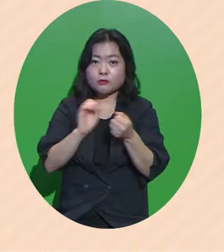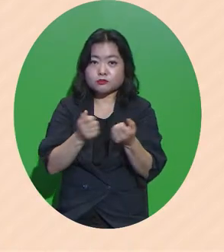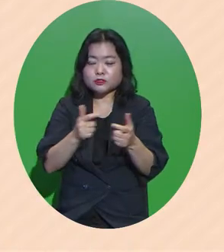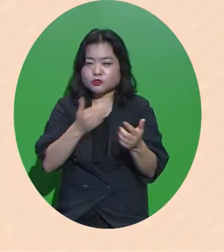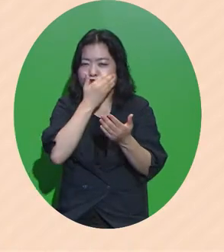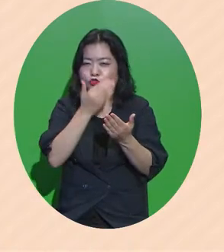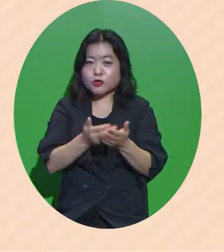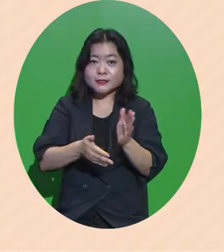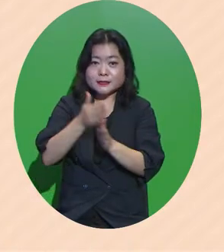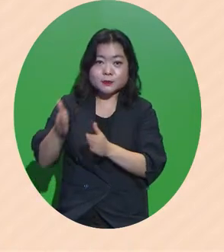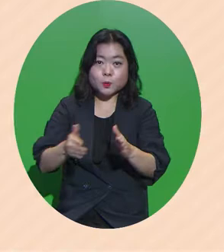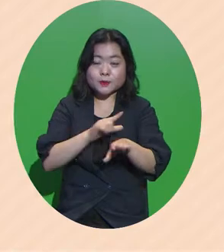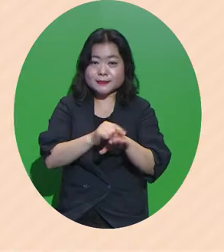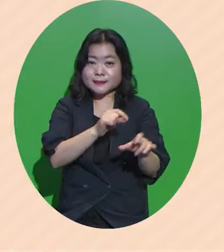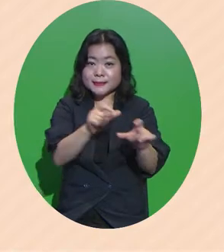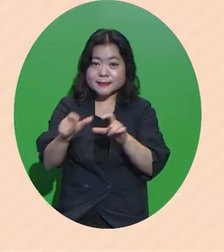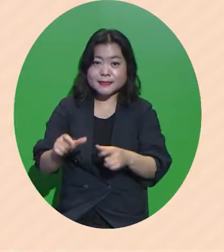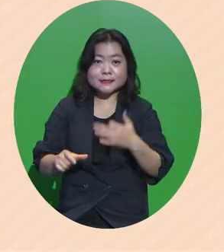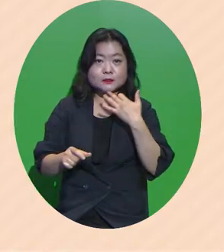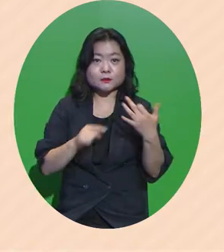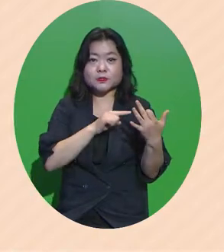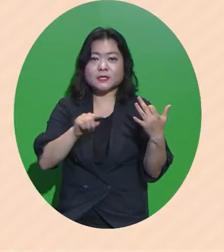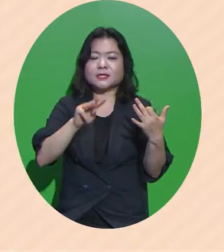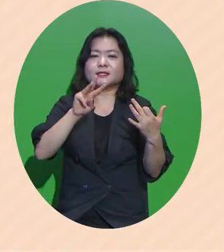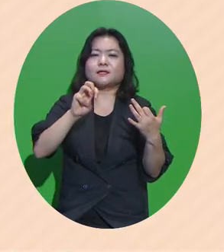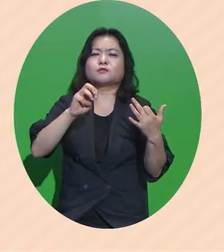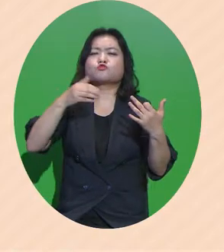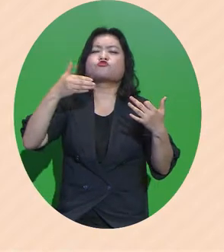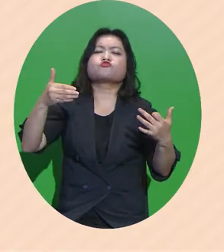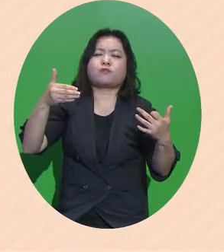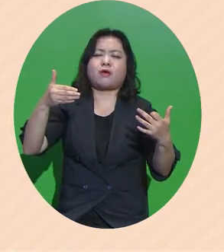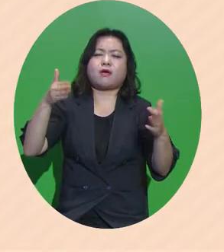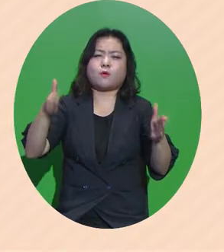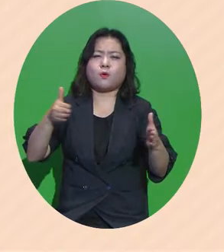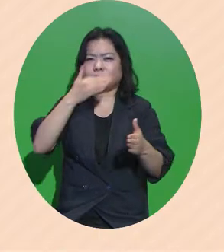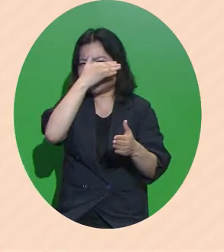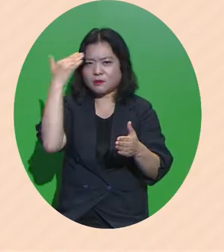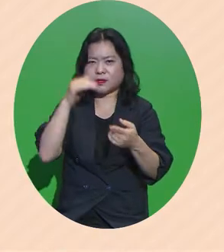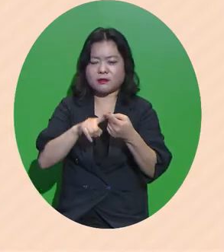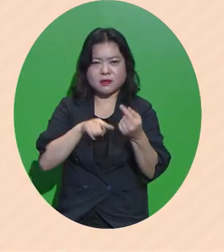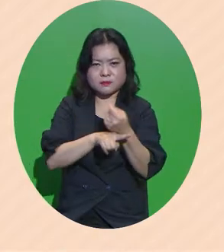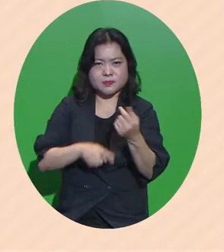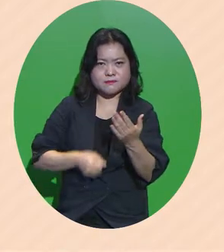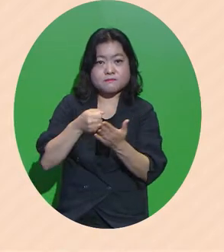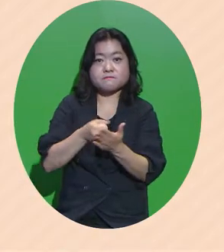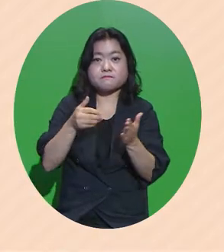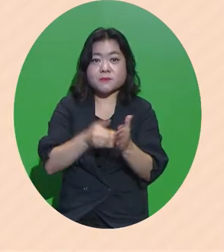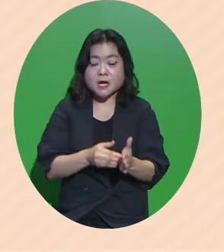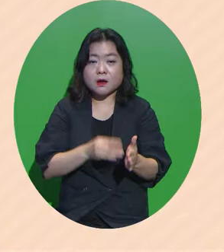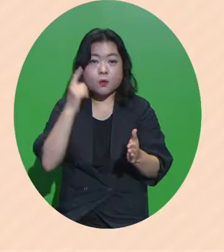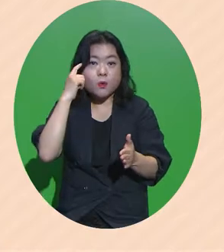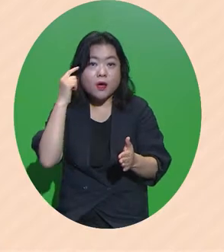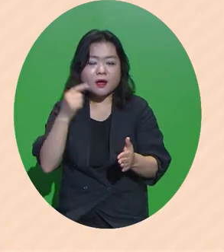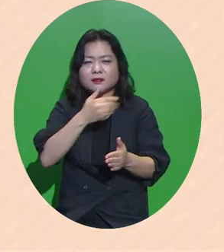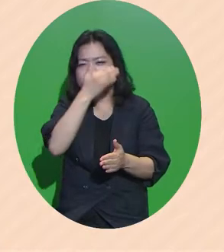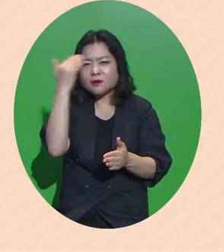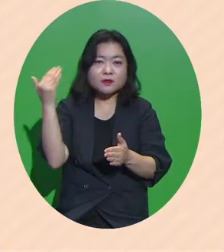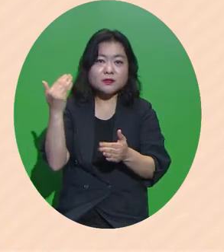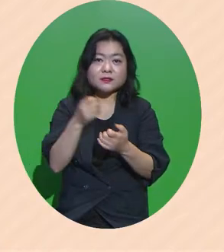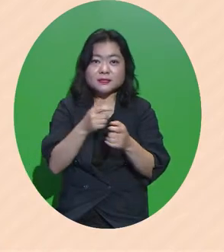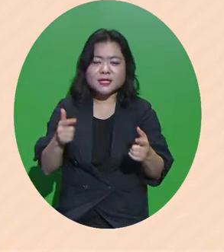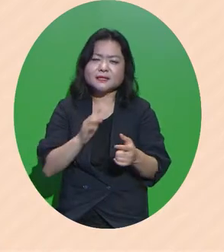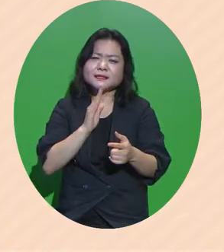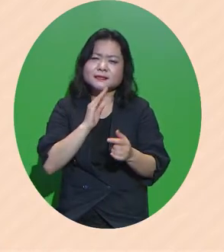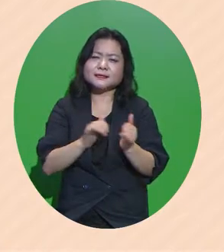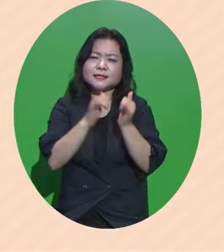주요 시도 지자체는 19세에서 39세로 결정하였습니다 이는 청년들의 실질적인